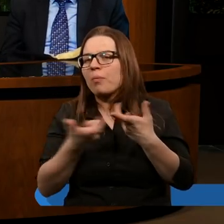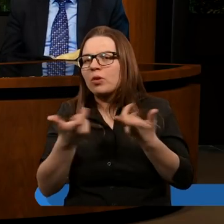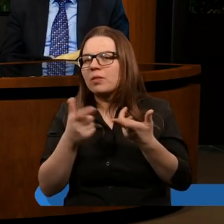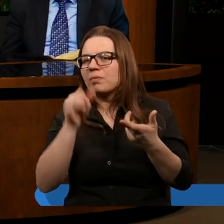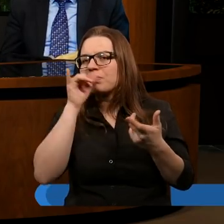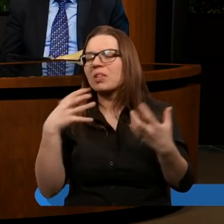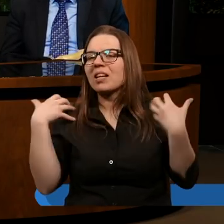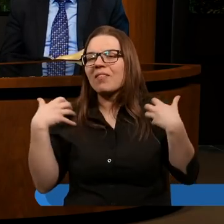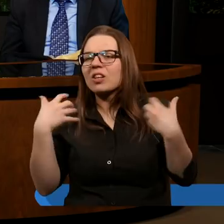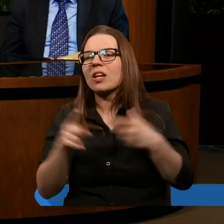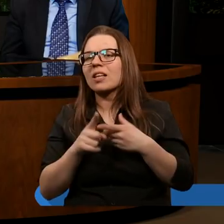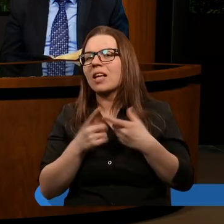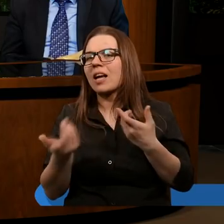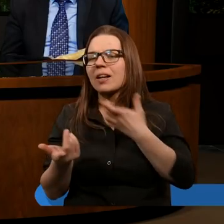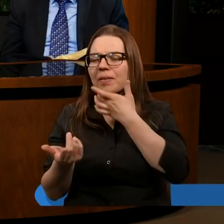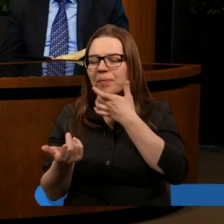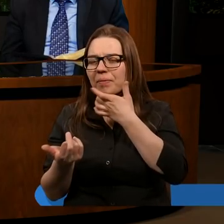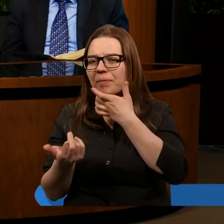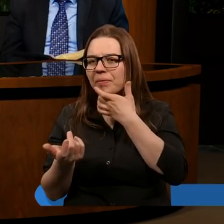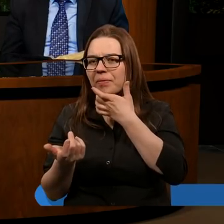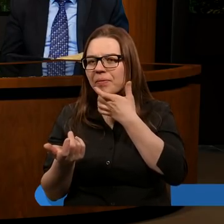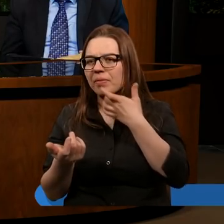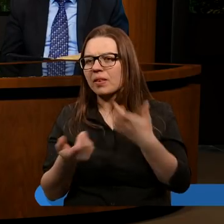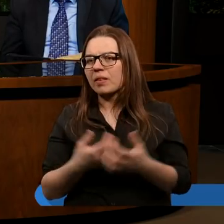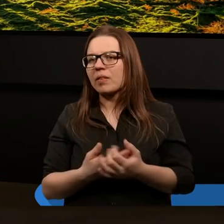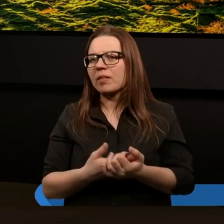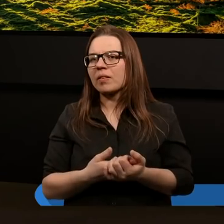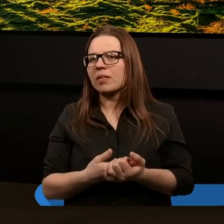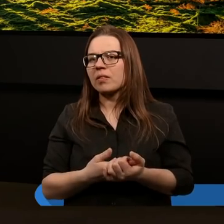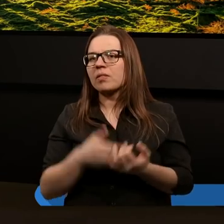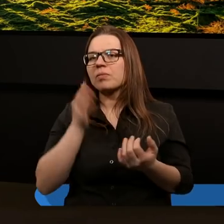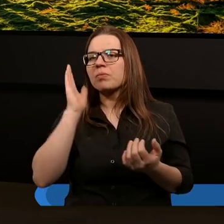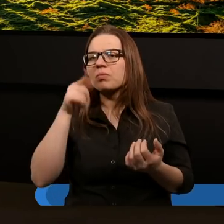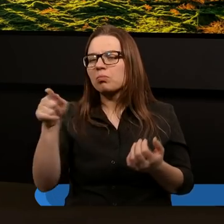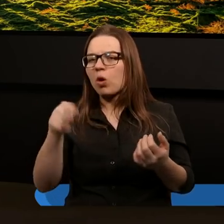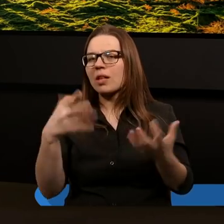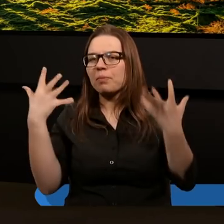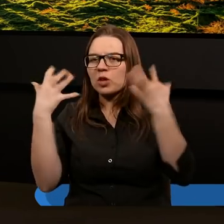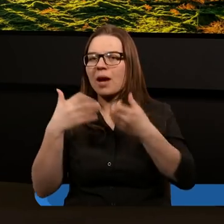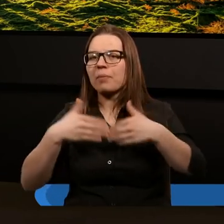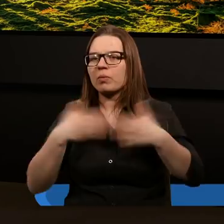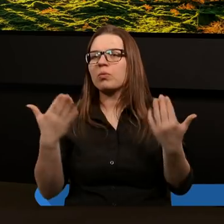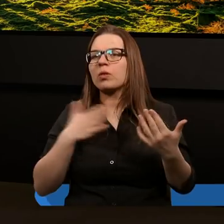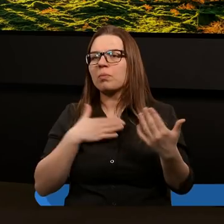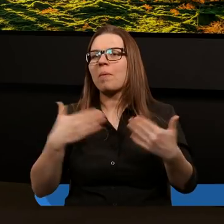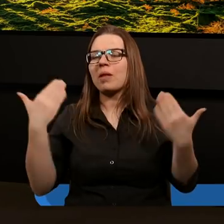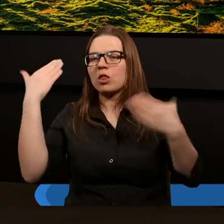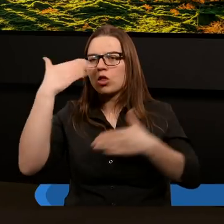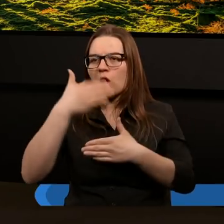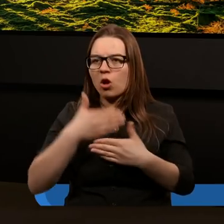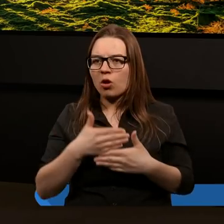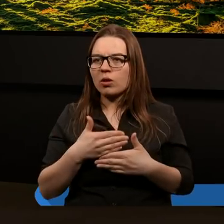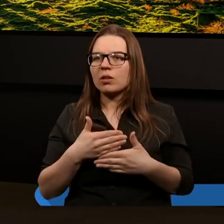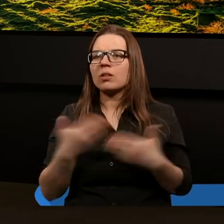i zwierzęta poszły na spoczynek do cty. Po tym ciemnym dniu zaraz mamy noc,